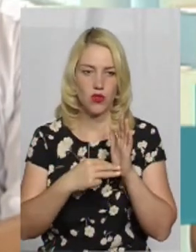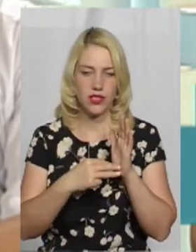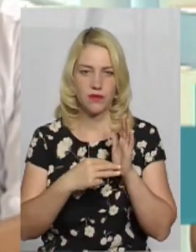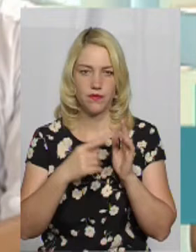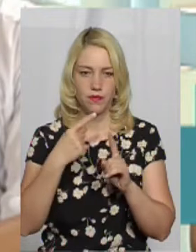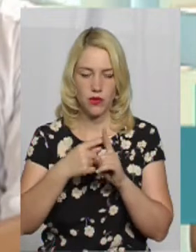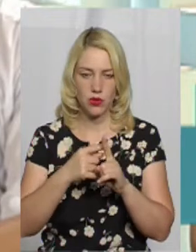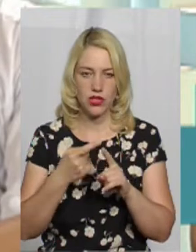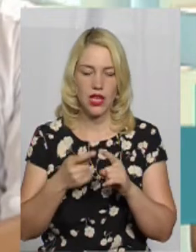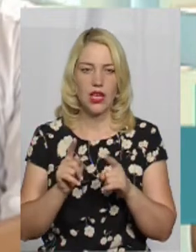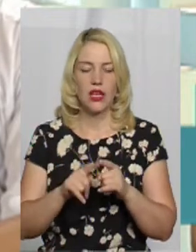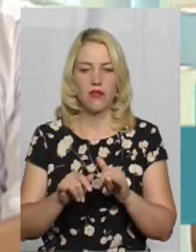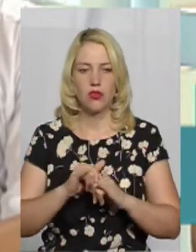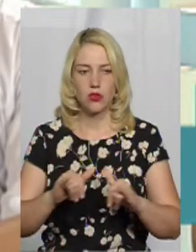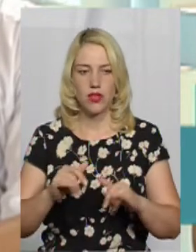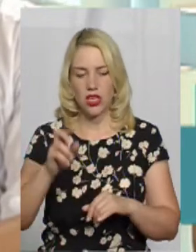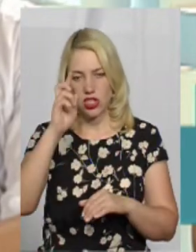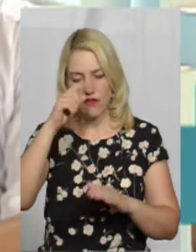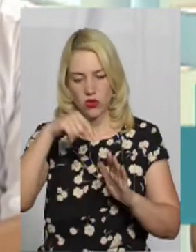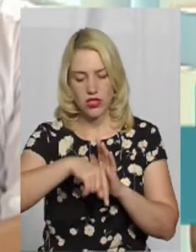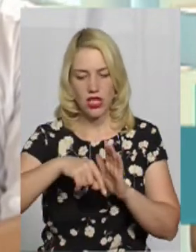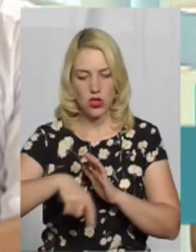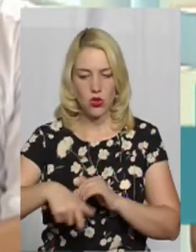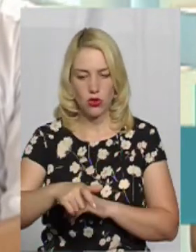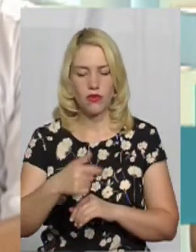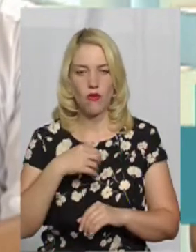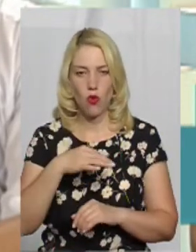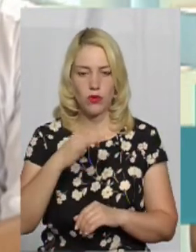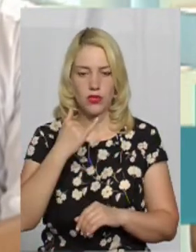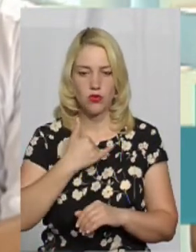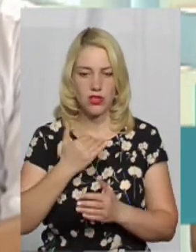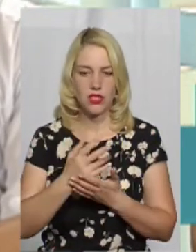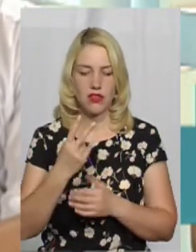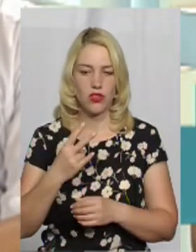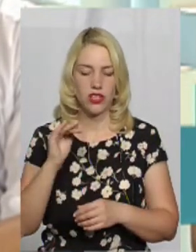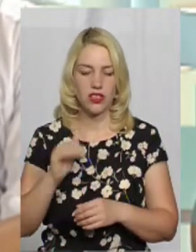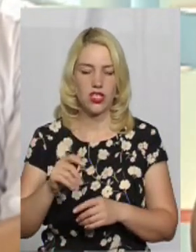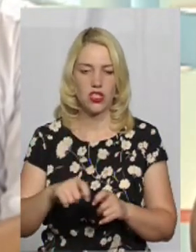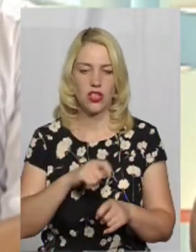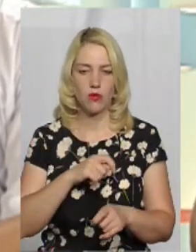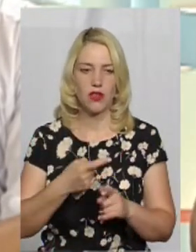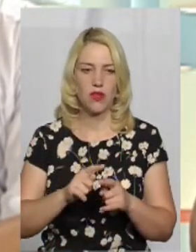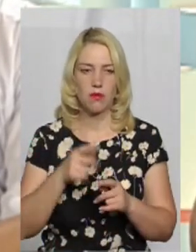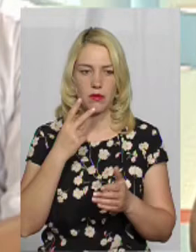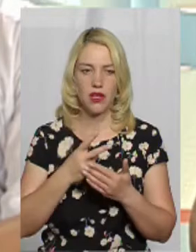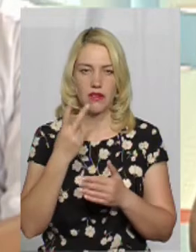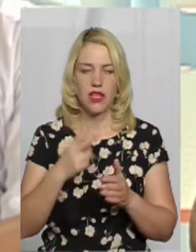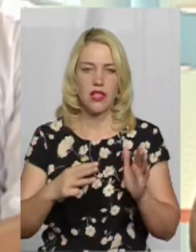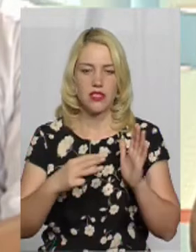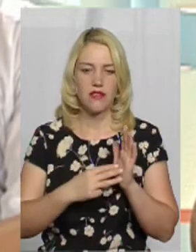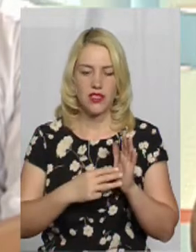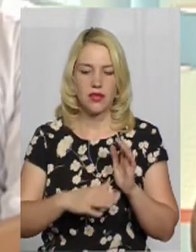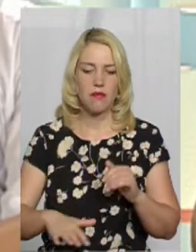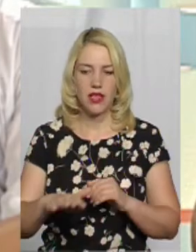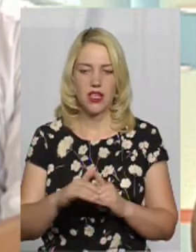автобільних дорогах державного значення, в нас їх в області більше 2 тисяч кілометрів, на них передбачено 28 майданчиків для вістою